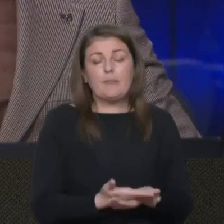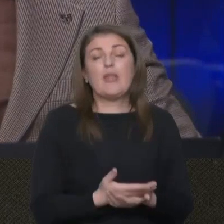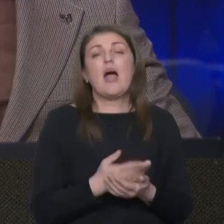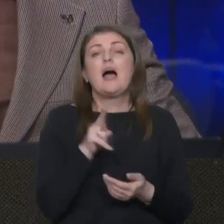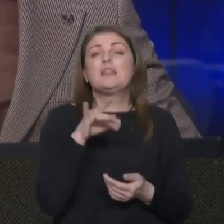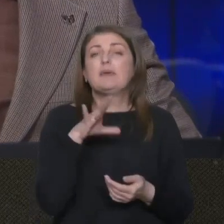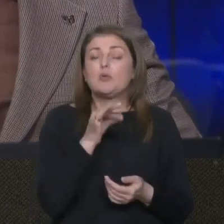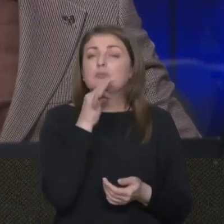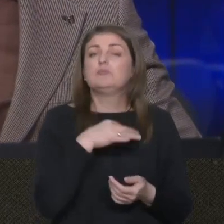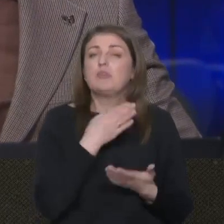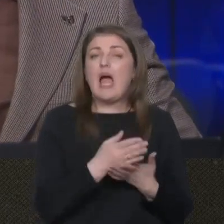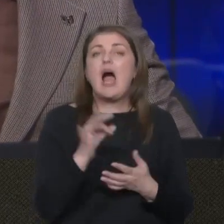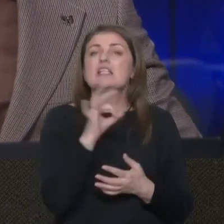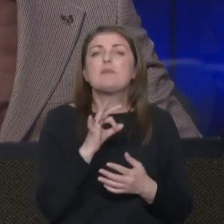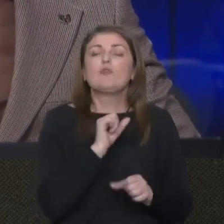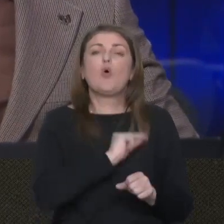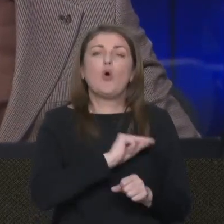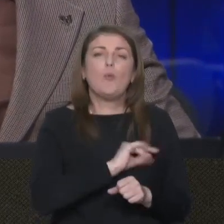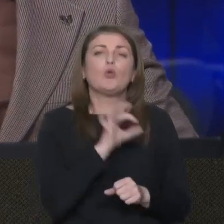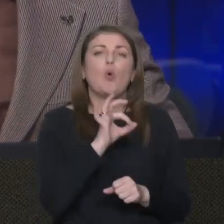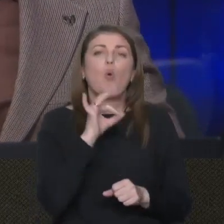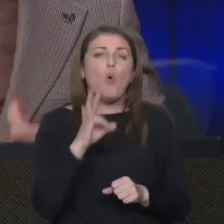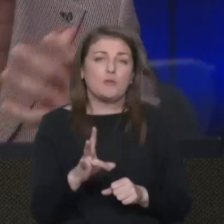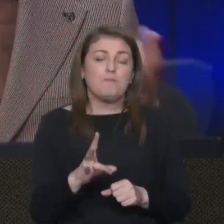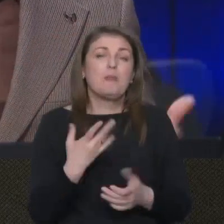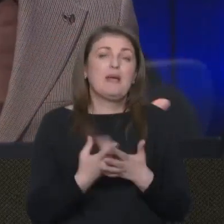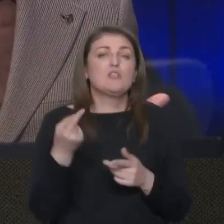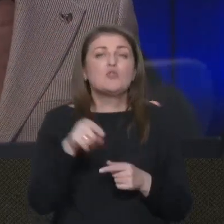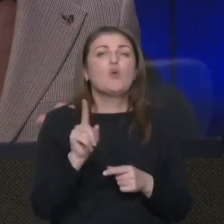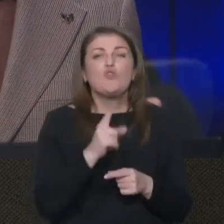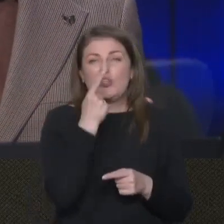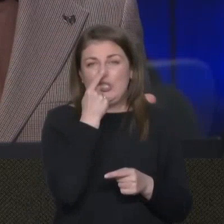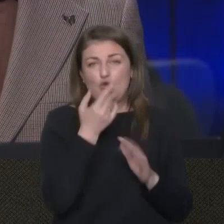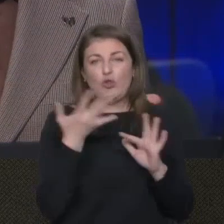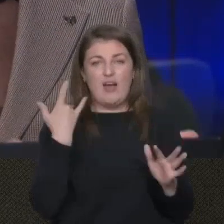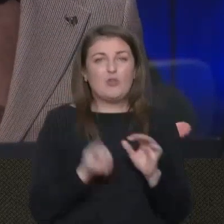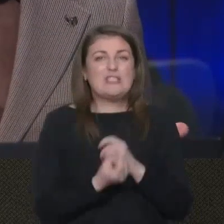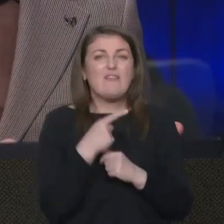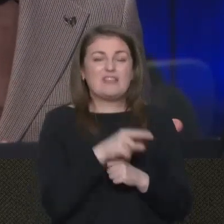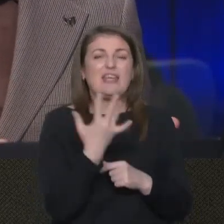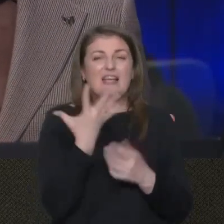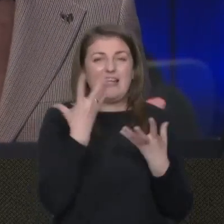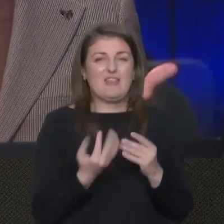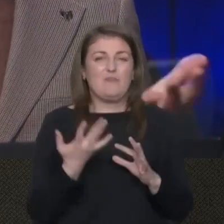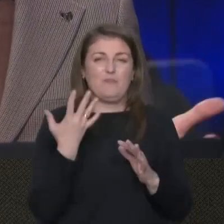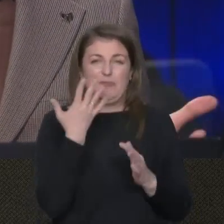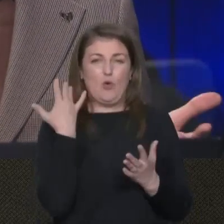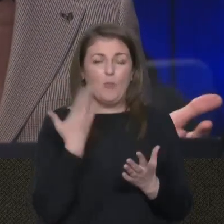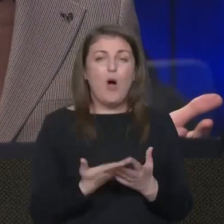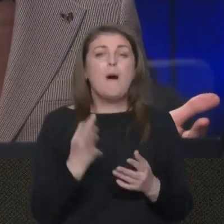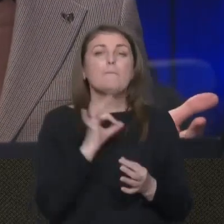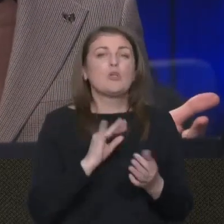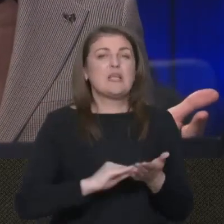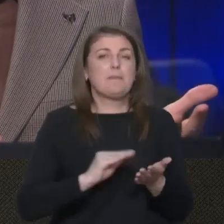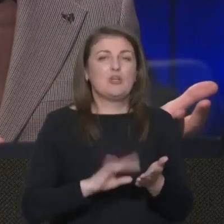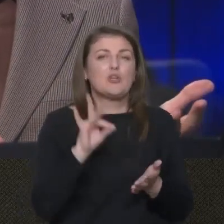скажіть, з приводу роботи ООН, з того, що нещодавно з'явилось, кілька днів тому, про це